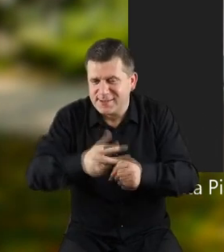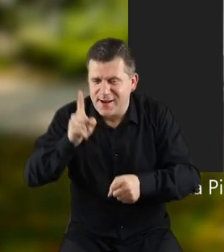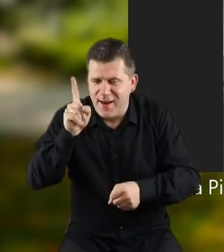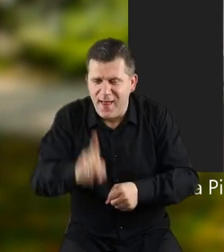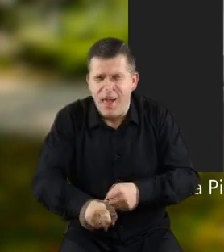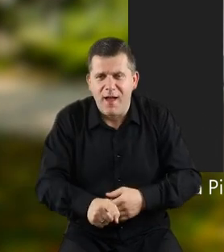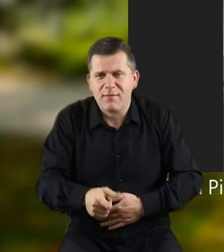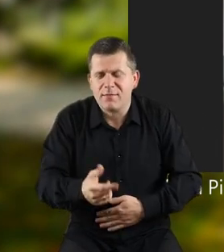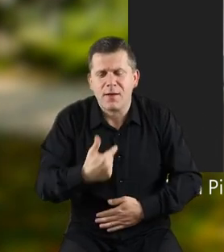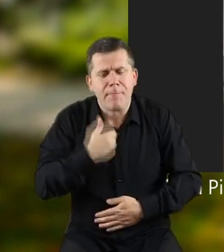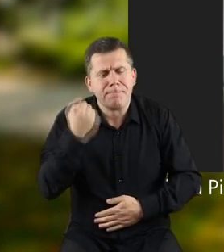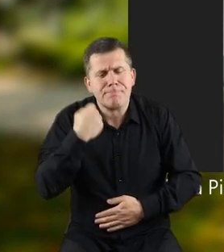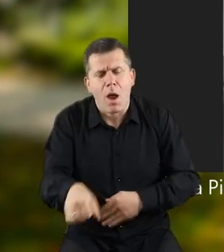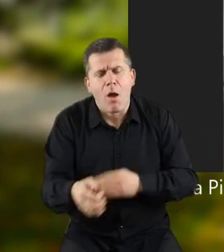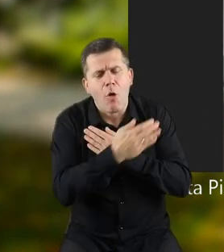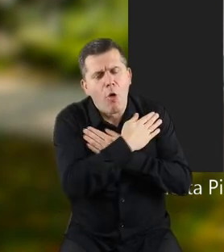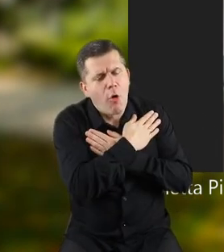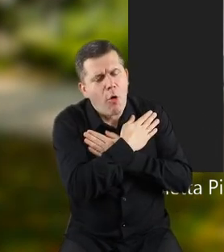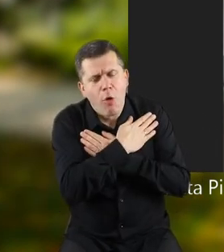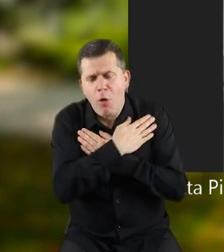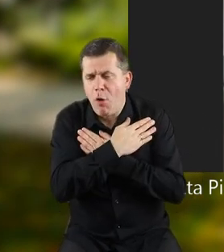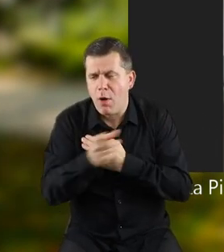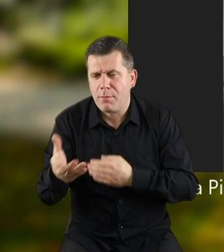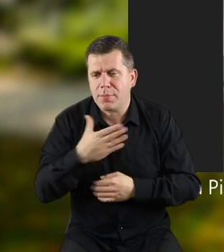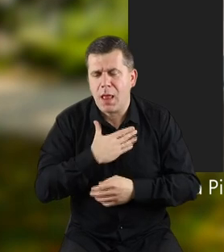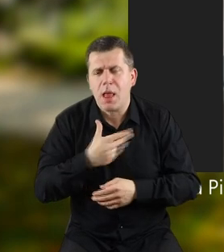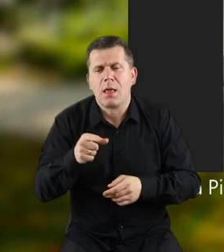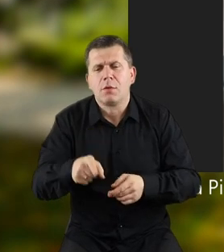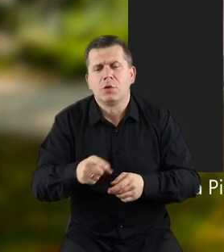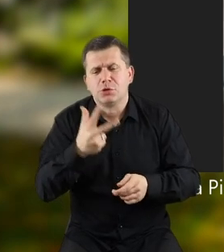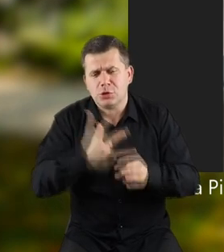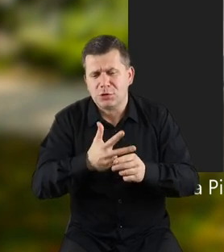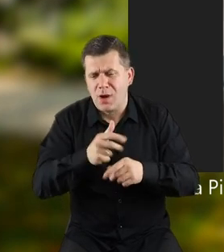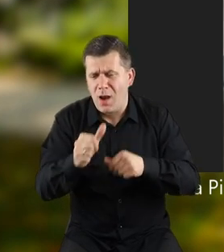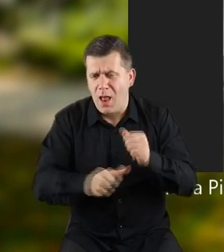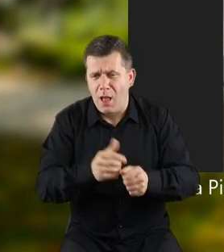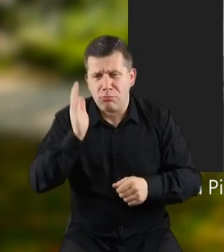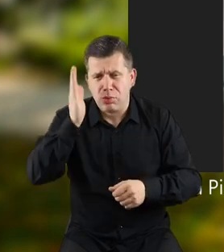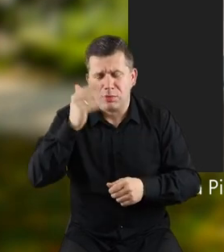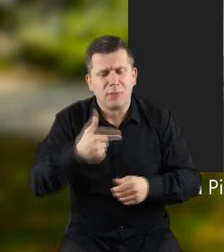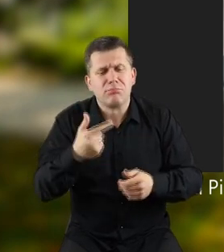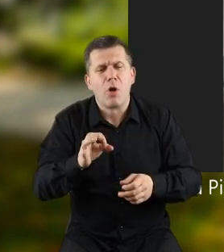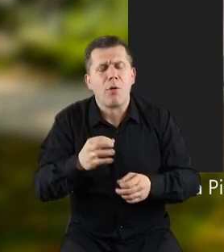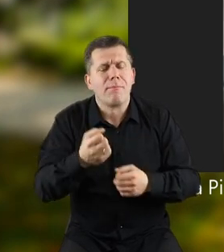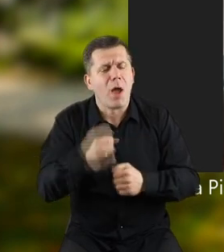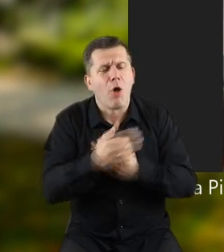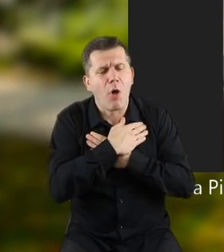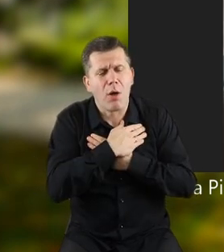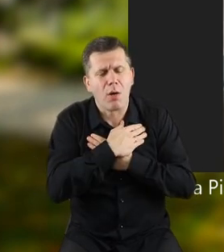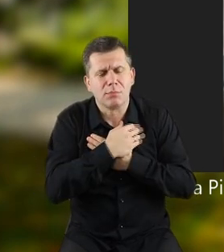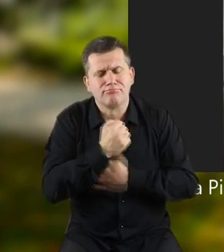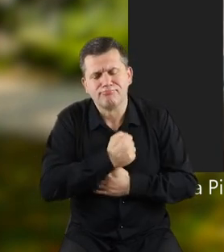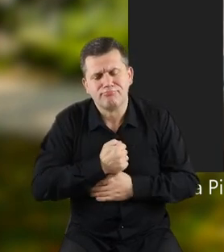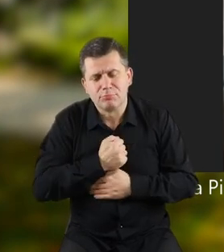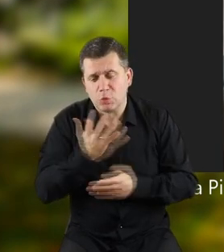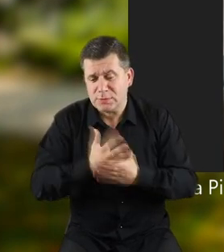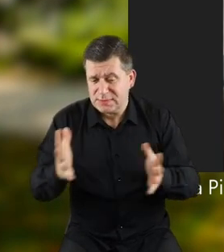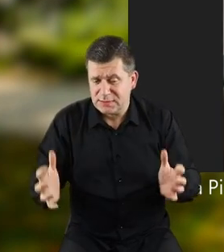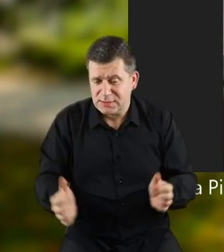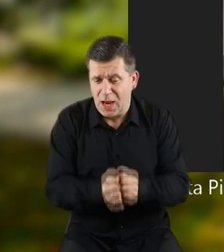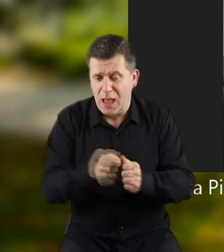trzydzieści lat później, ja tak Korę kochałam, że już nie chciałam żadnego psa, trzydzieści lat później, jak